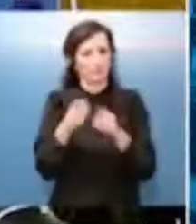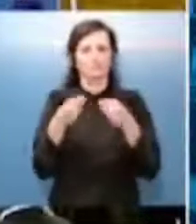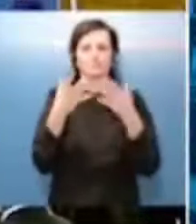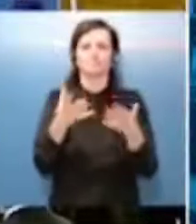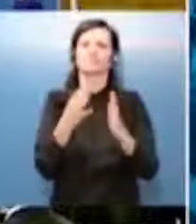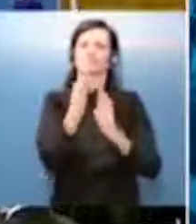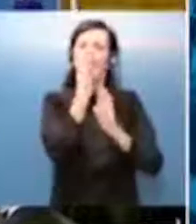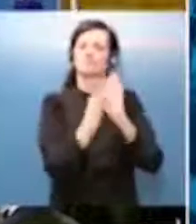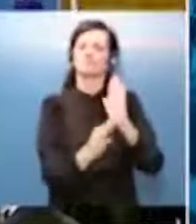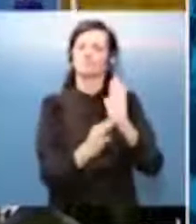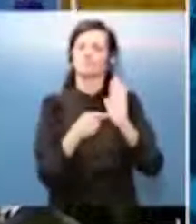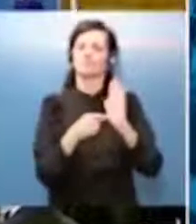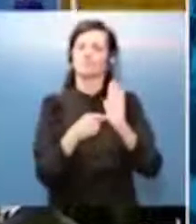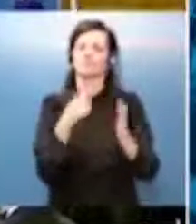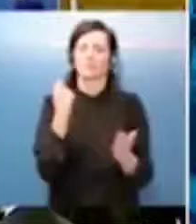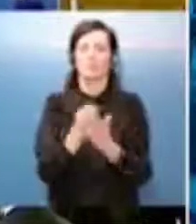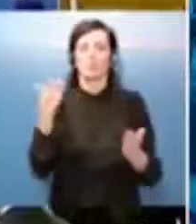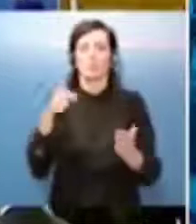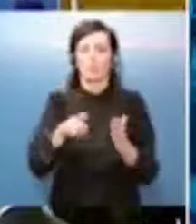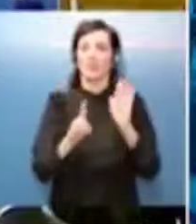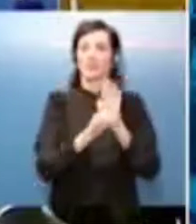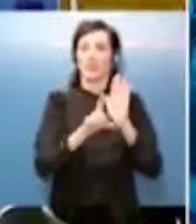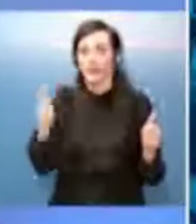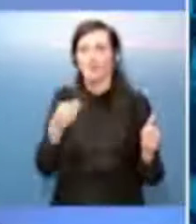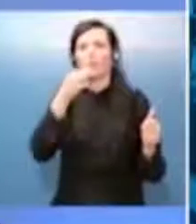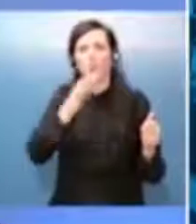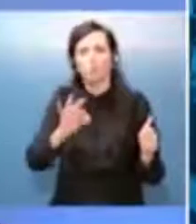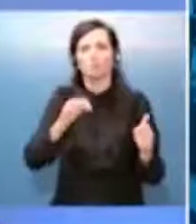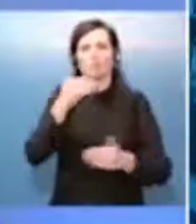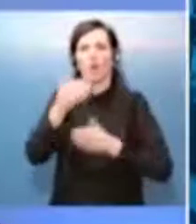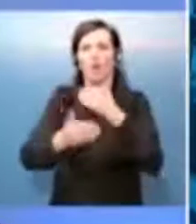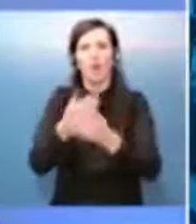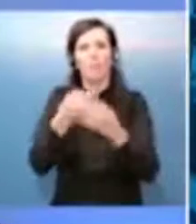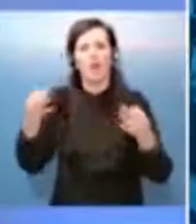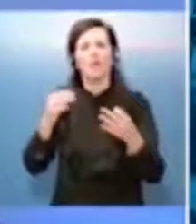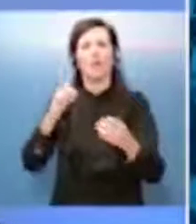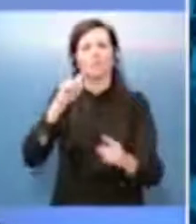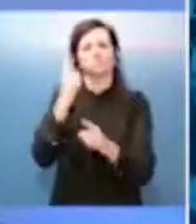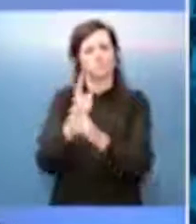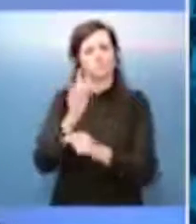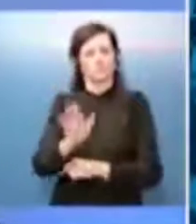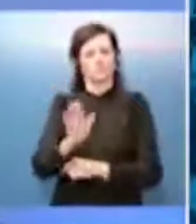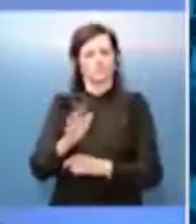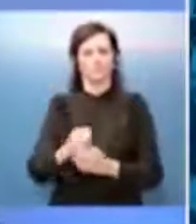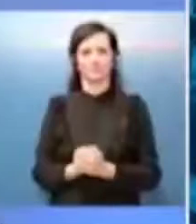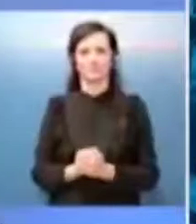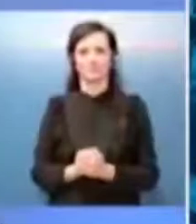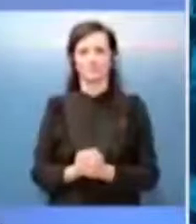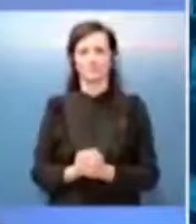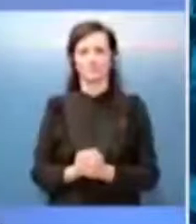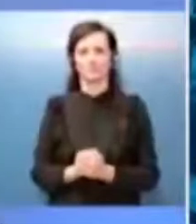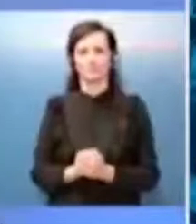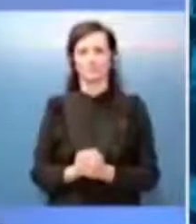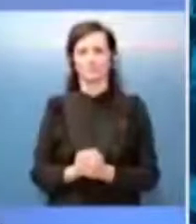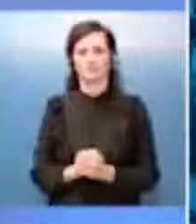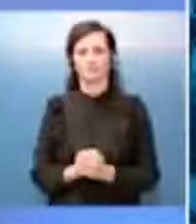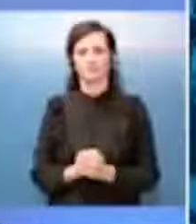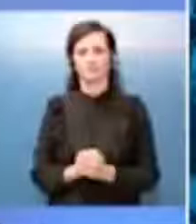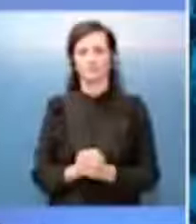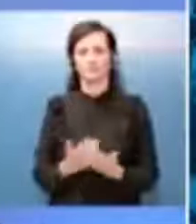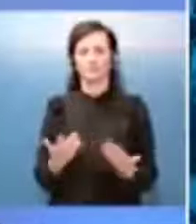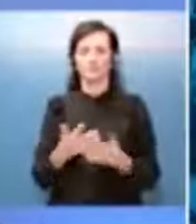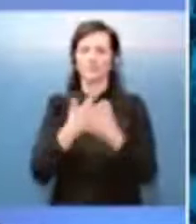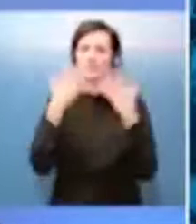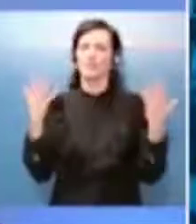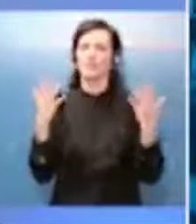lavoro è carente, dove gli stipendi rimangono sempre gli stessi ma